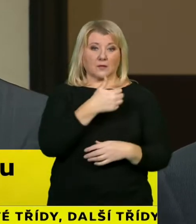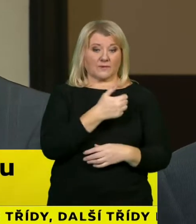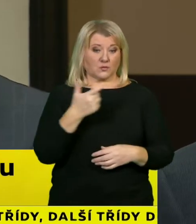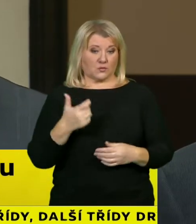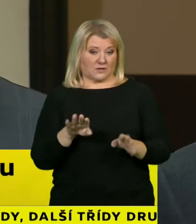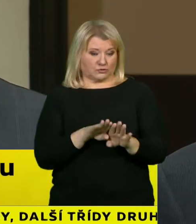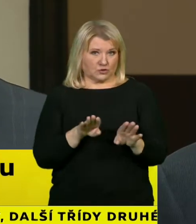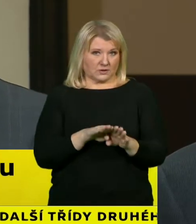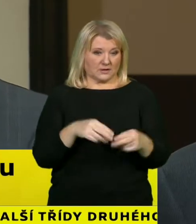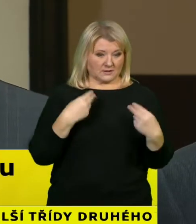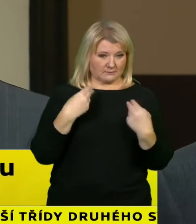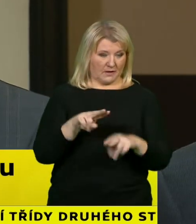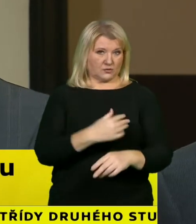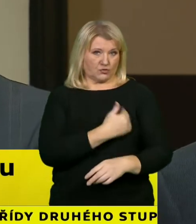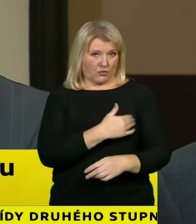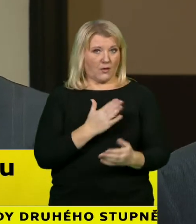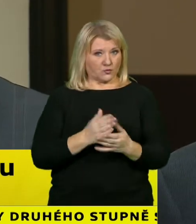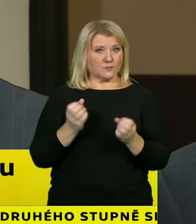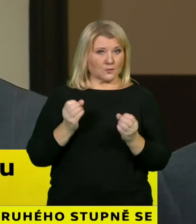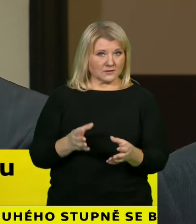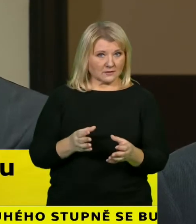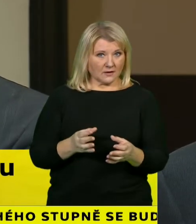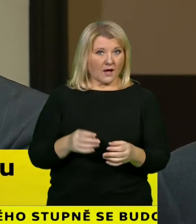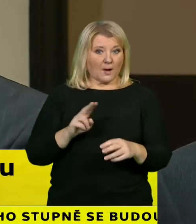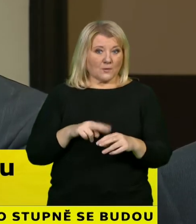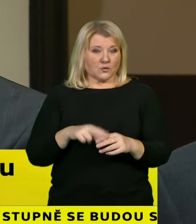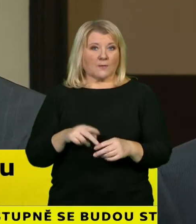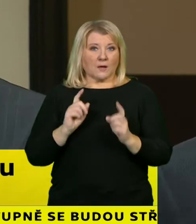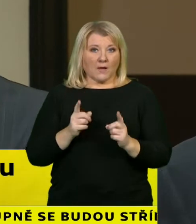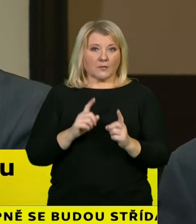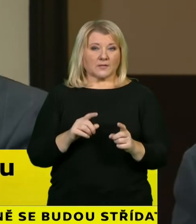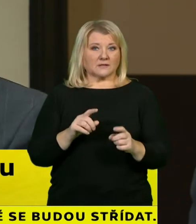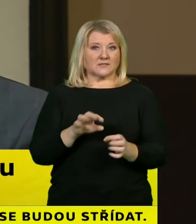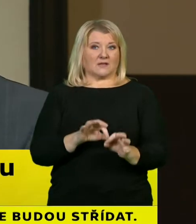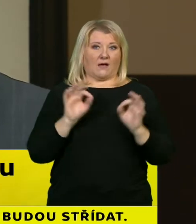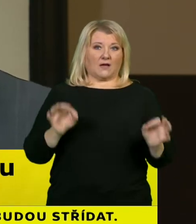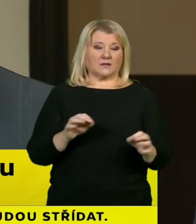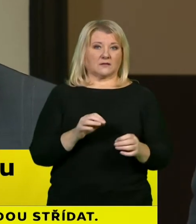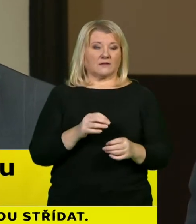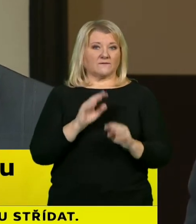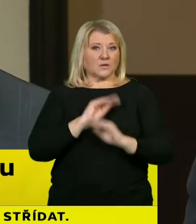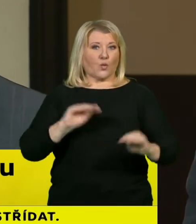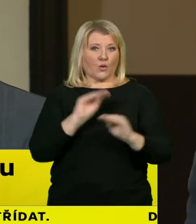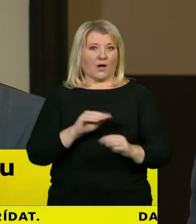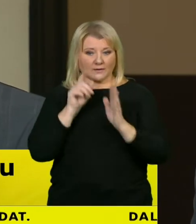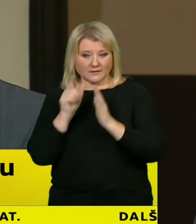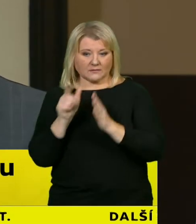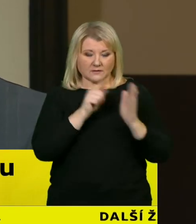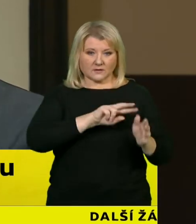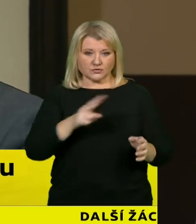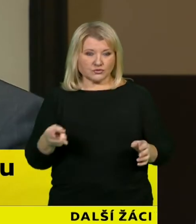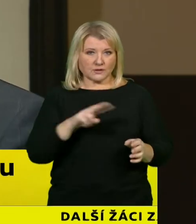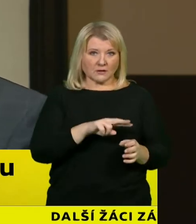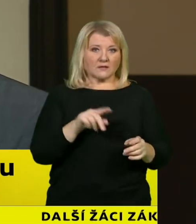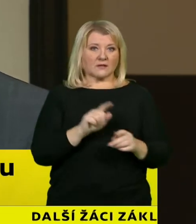cídy zpět ve školách a že se tam má zavádět turnusová výuka a zároveň těm školám musí teda čas na přípravu, tak